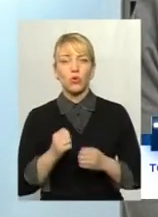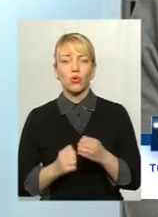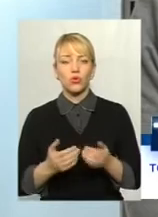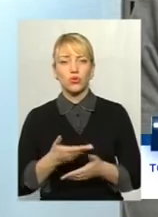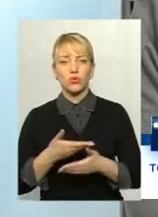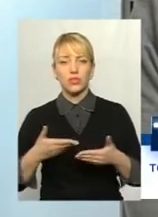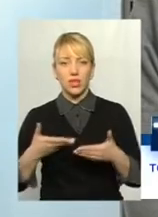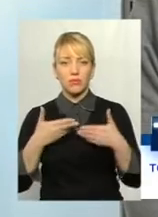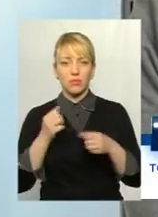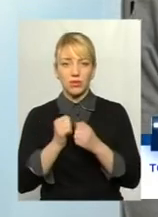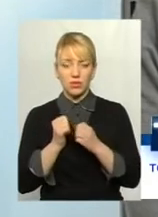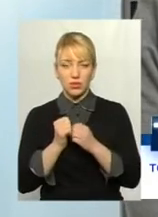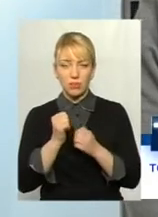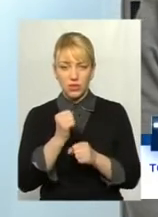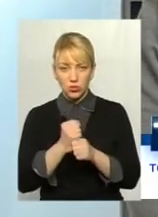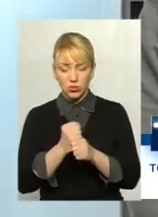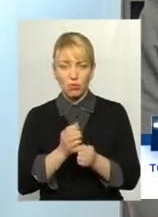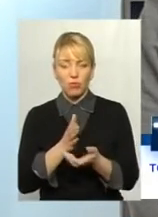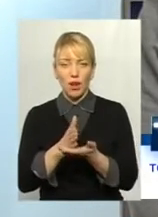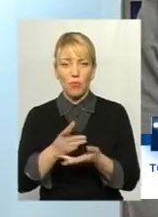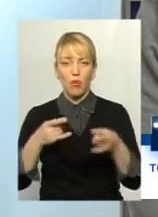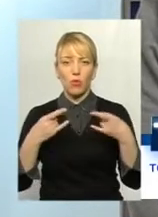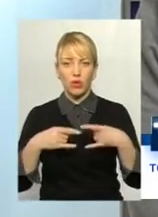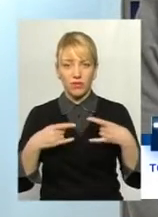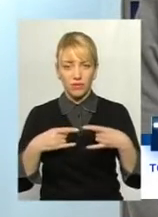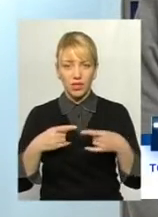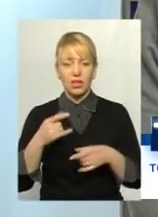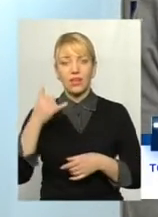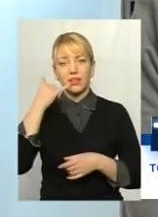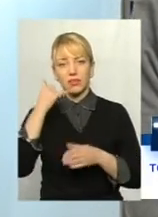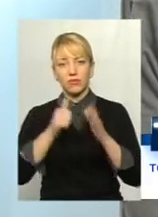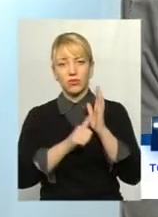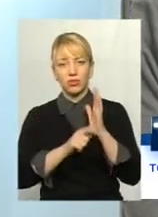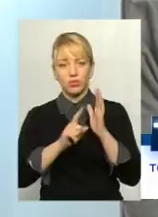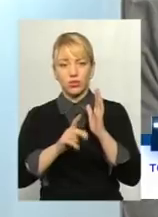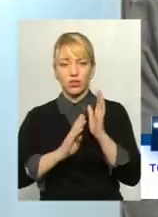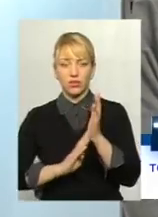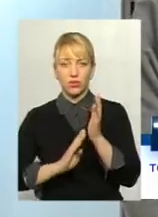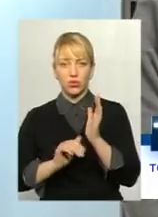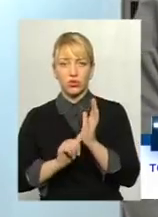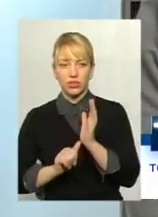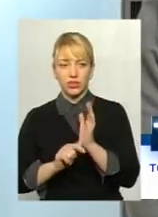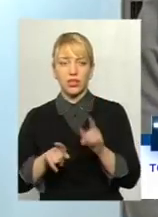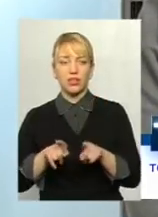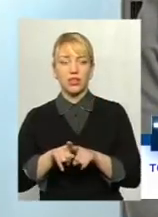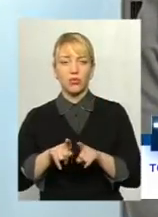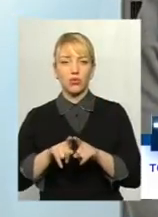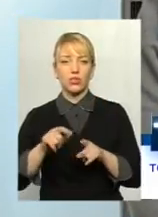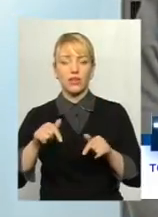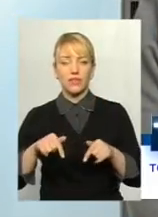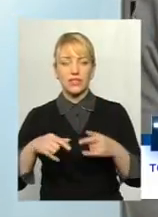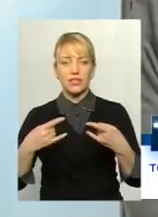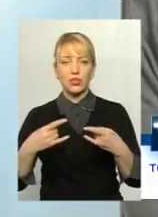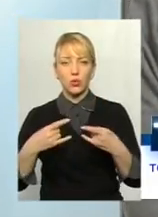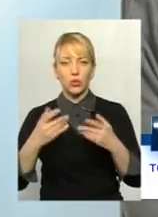Працюємо для вас у прямому ефірі. Телефон для зв'язку незмінний 61960. Також у цій студії ми торгнемося